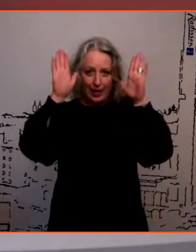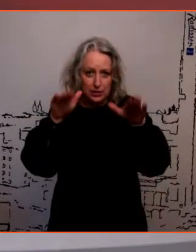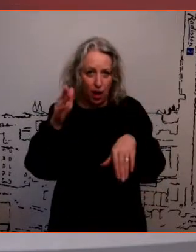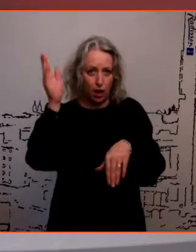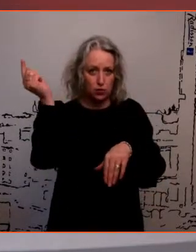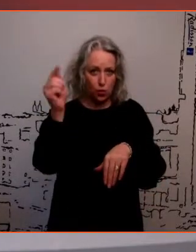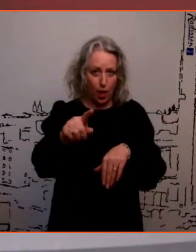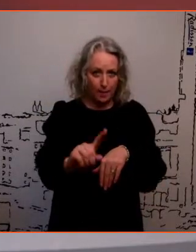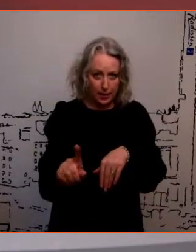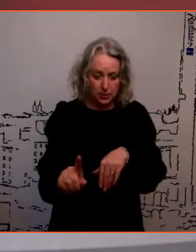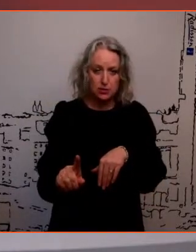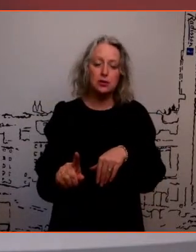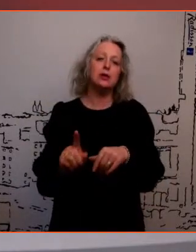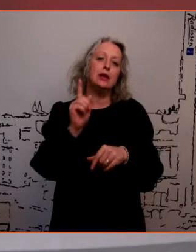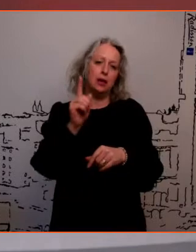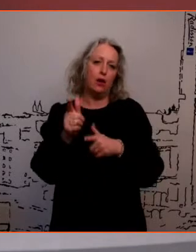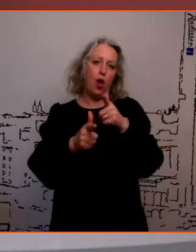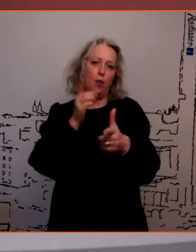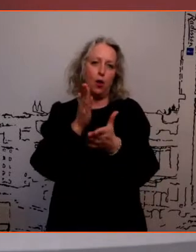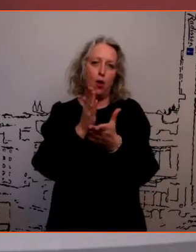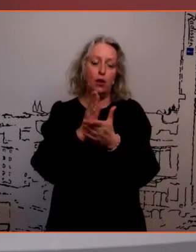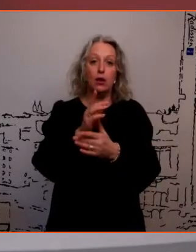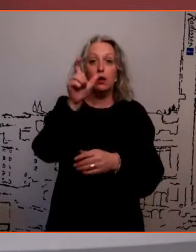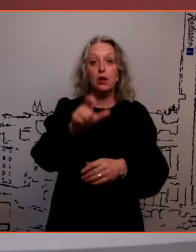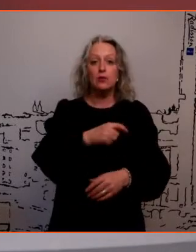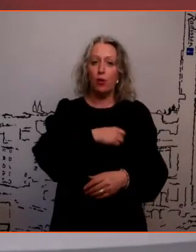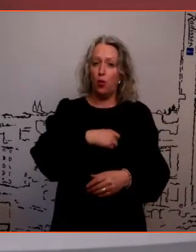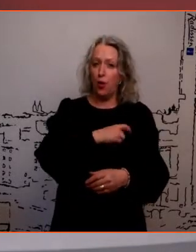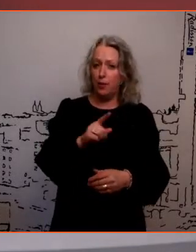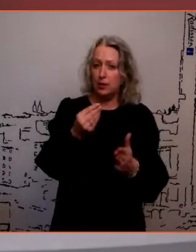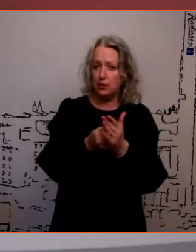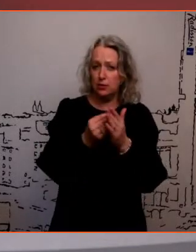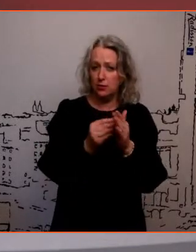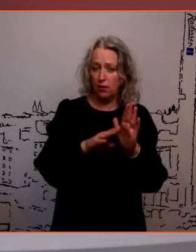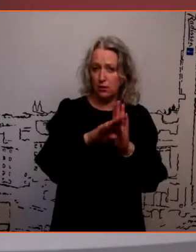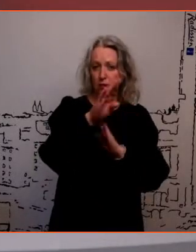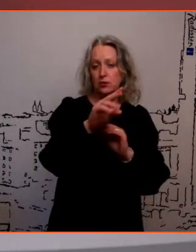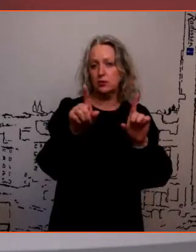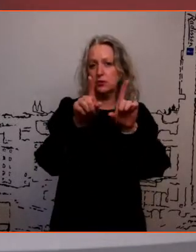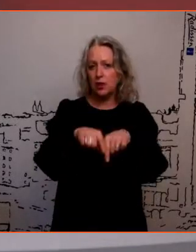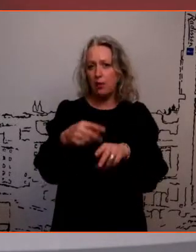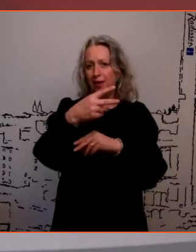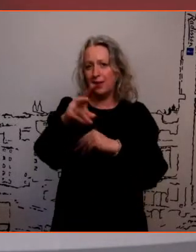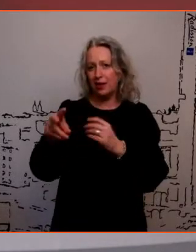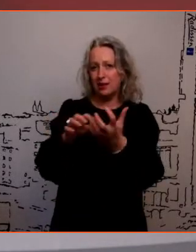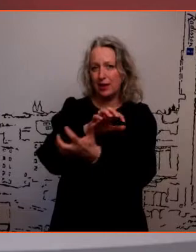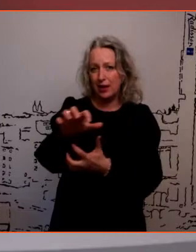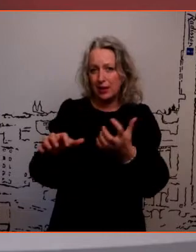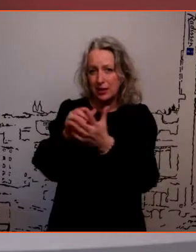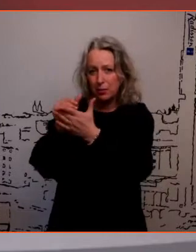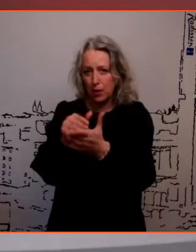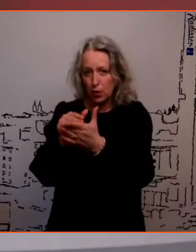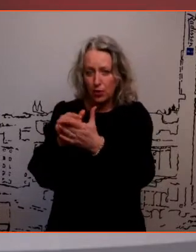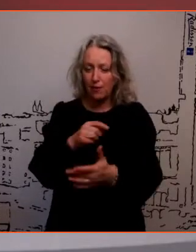inimestele põhjustab palju muret lisaks ilmsele hinnatõusule ja kõigele muule, mis meil siin väga tugevalt on